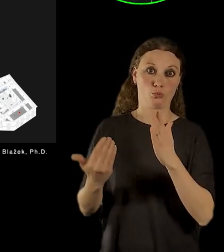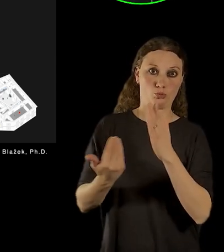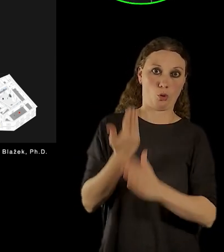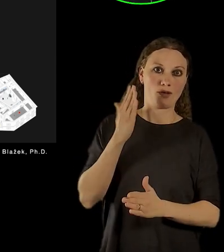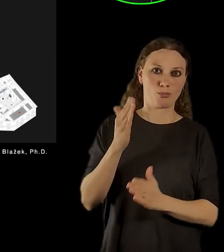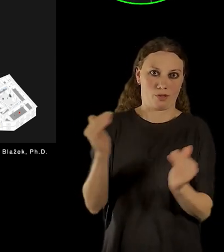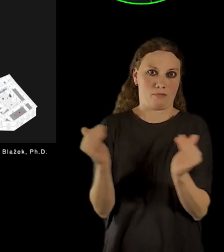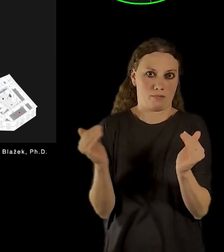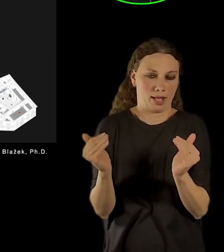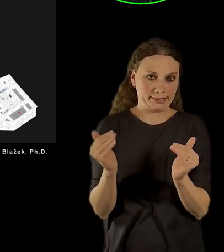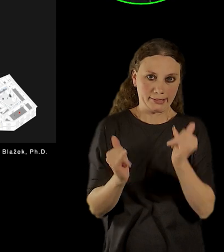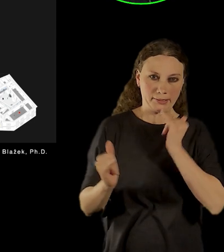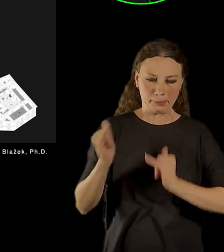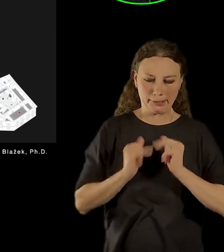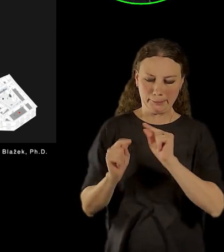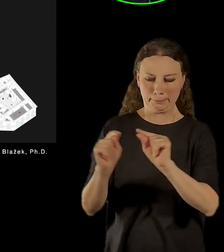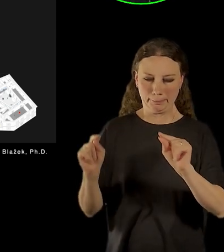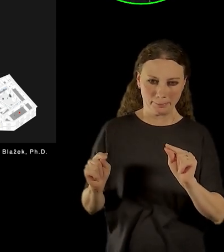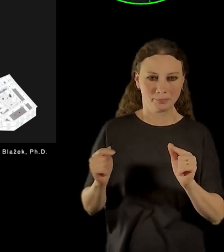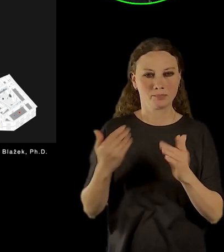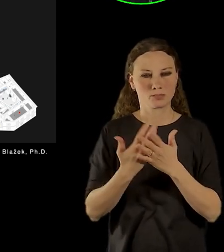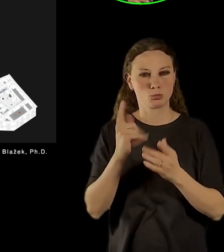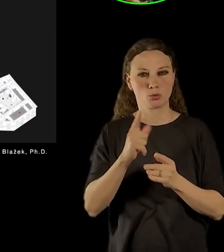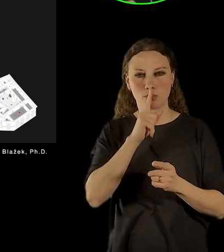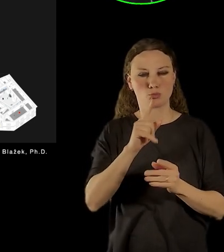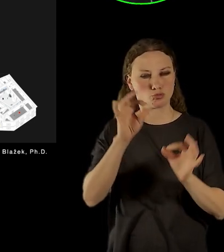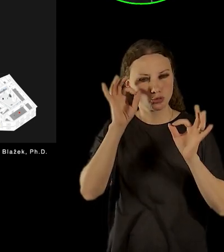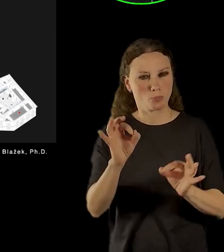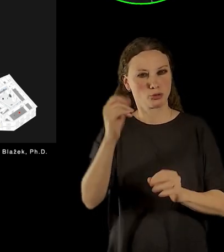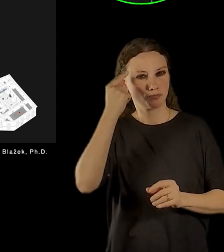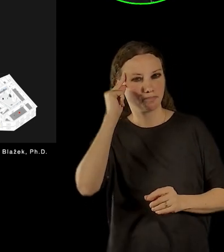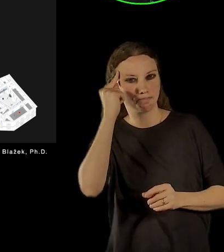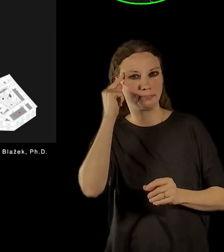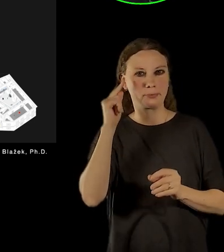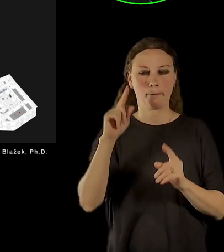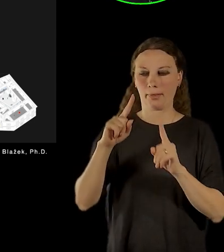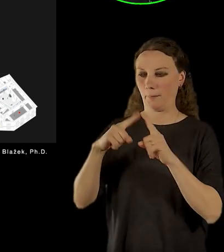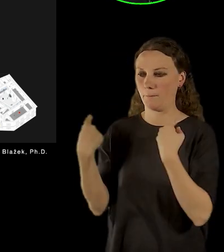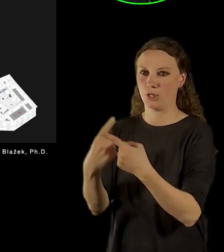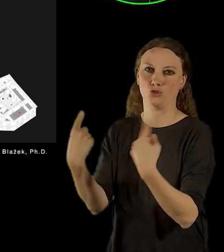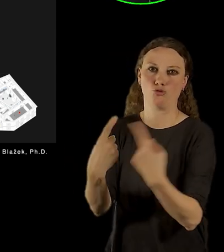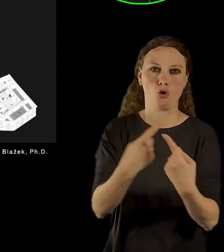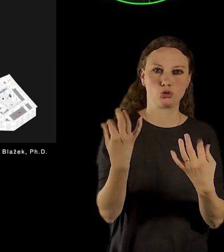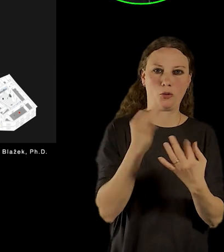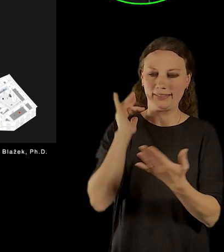promýšlet, bych řekl, využití těch dalších místností a bez pochyby by jsme rádi, abychom využili